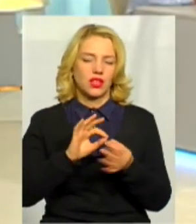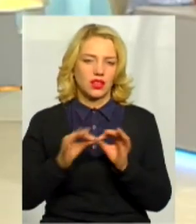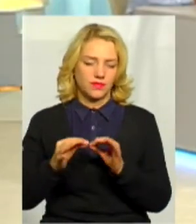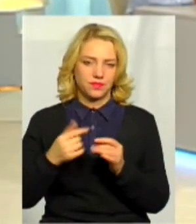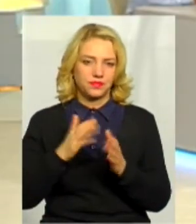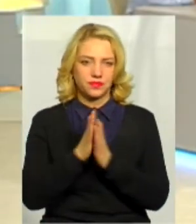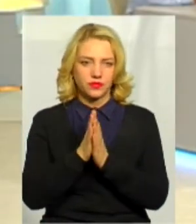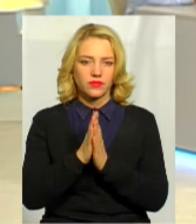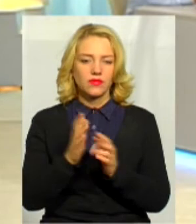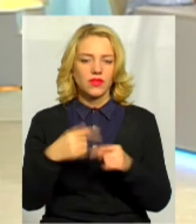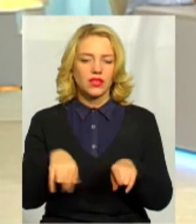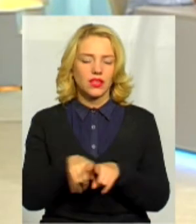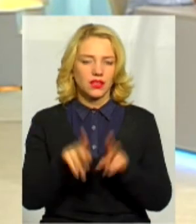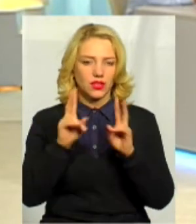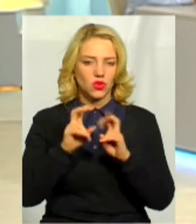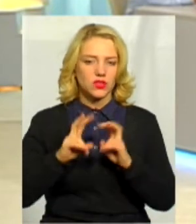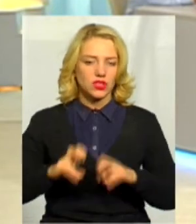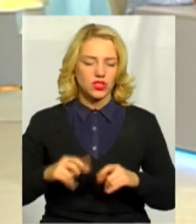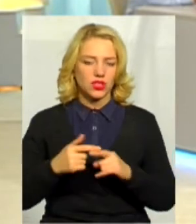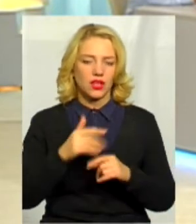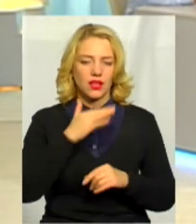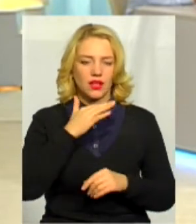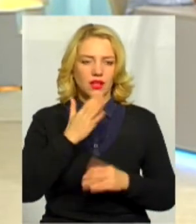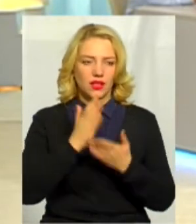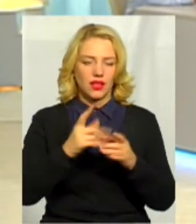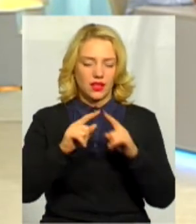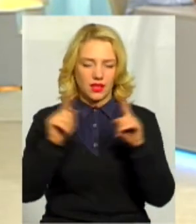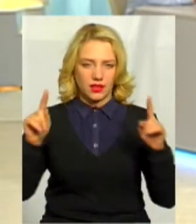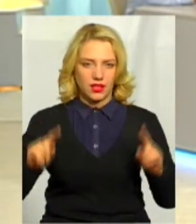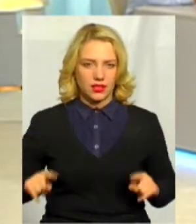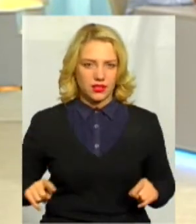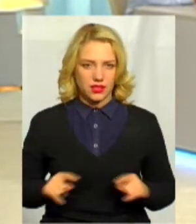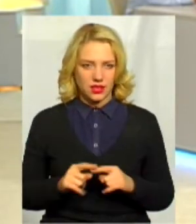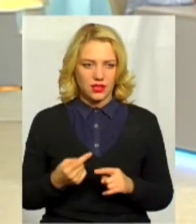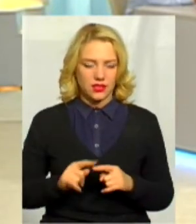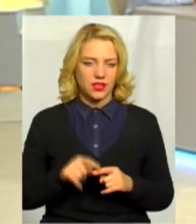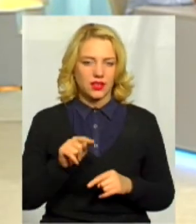дослідження наше на декількох листках. Це починаючи те, що ми вибрали з